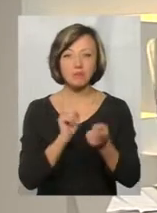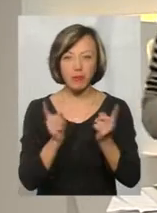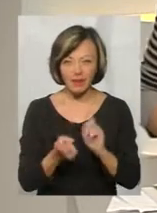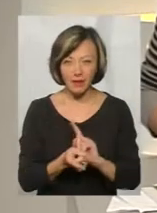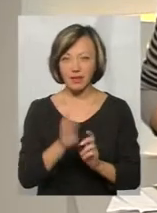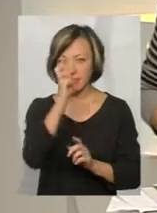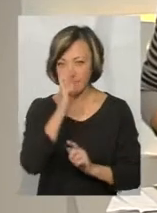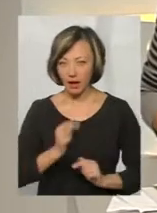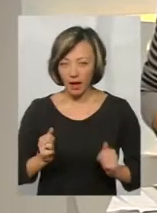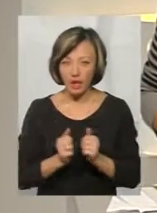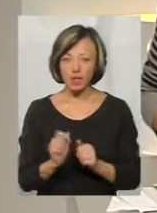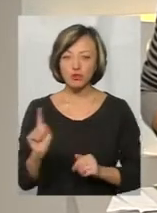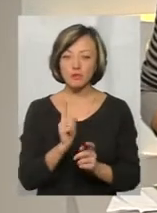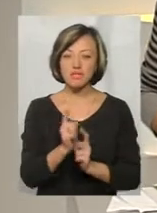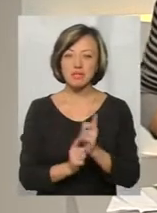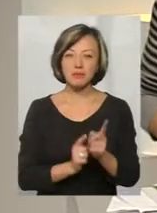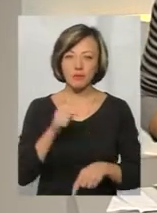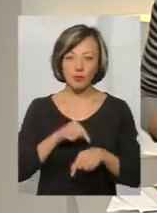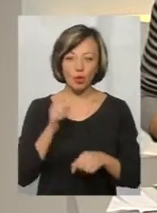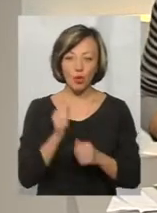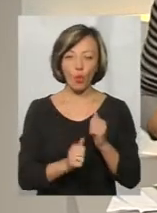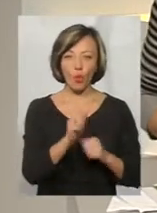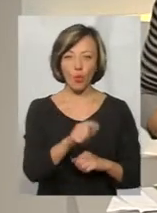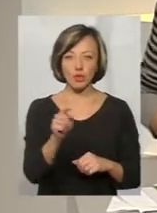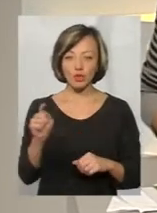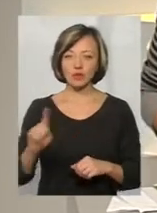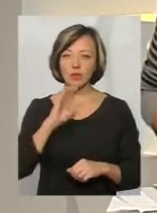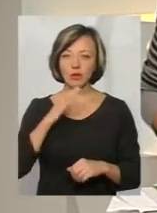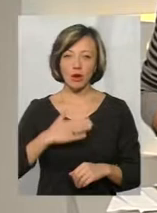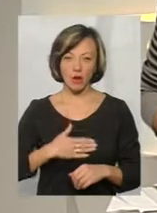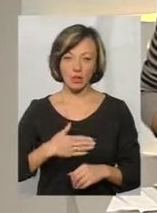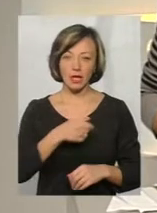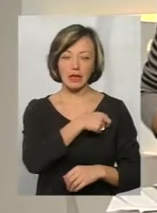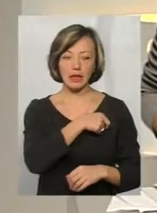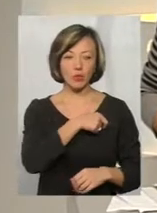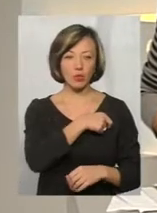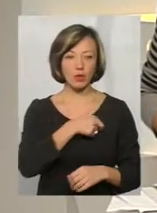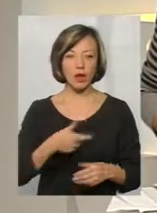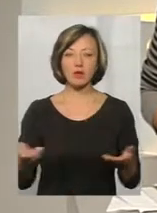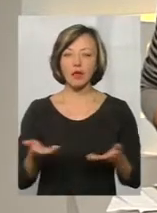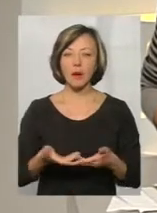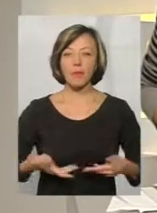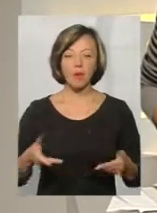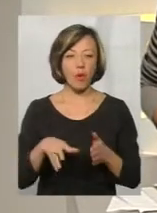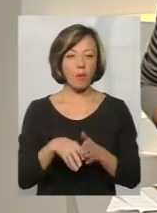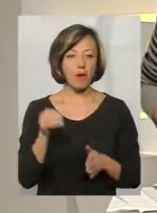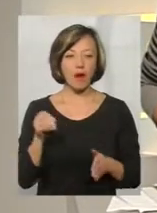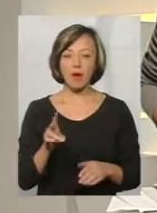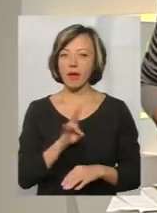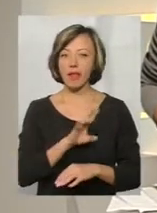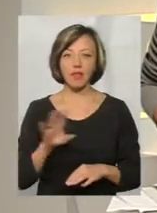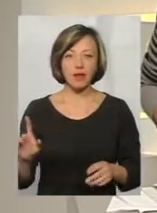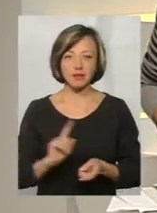зміни торкнулися кожного, щоб наші депутати, яких ми обираємо, не ставали